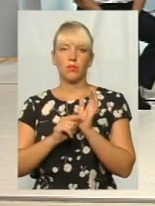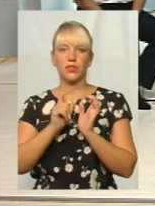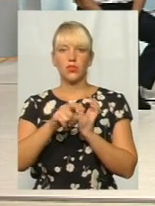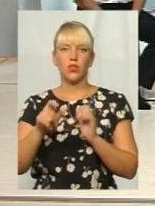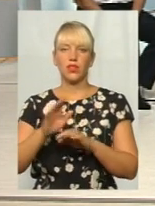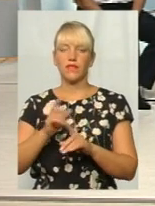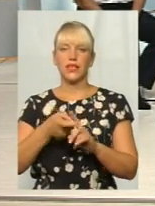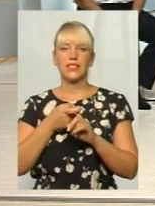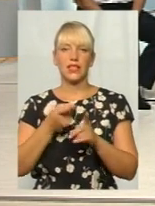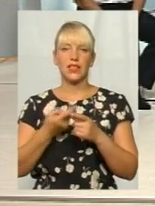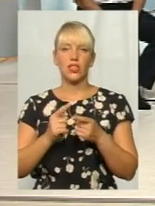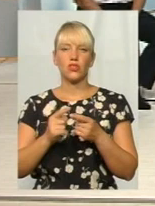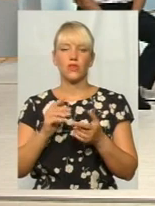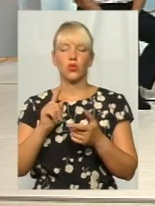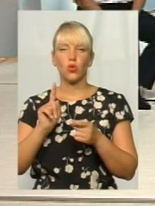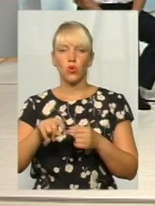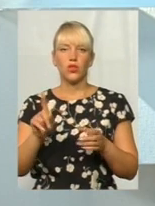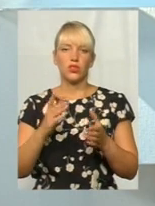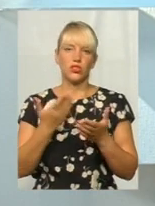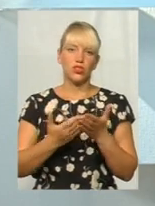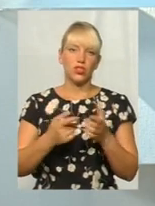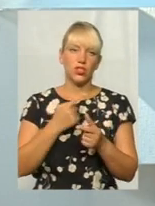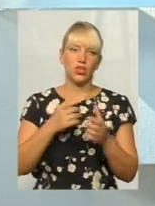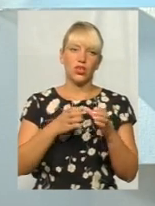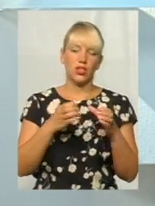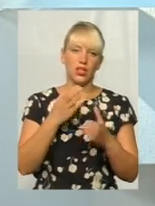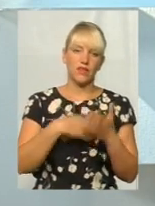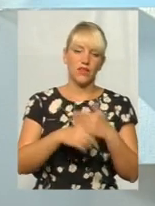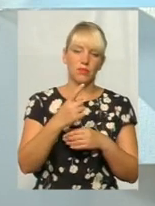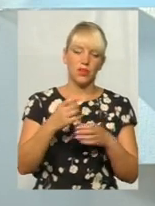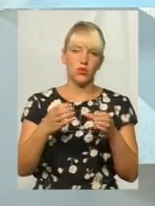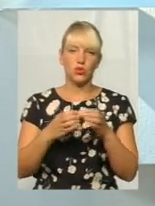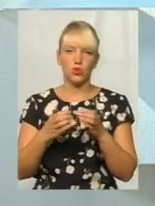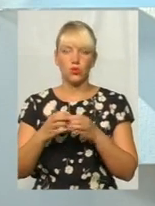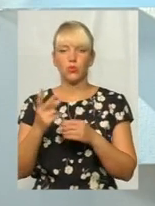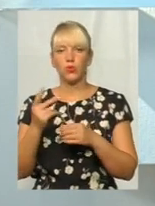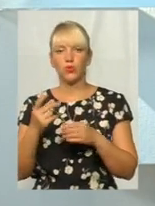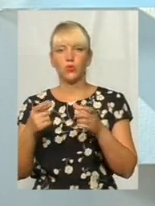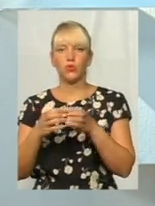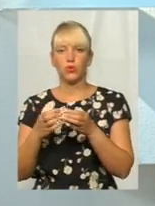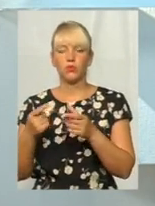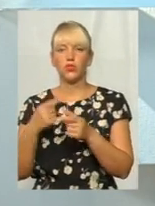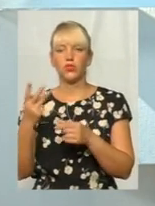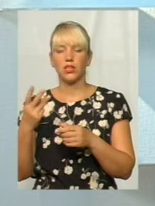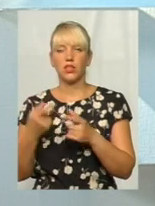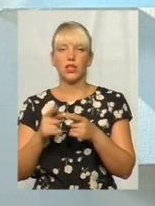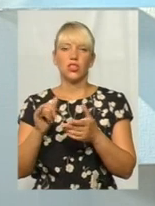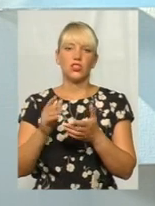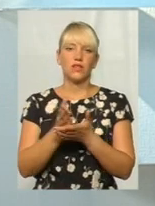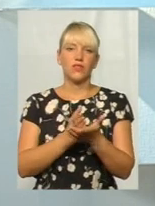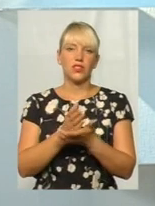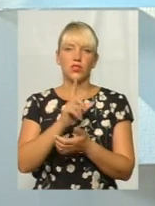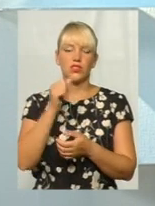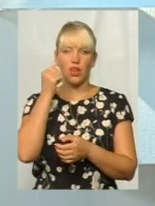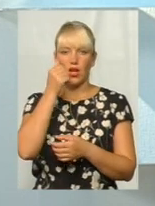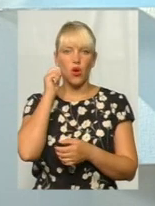Незалежно, чи це інвалід 3 групи, чи 2 групи, чи 1, чи пенсія за віком, чи пенсія за вислугу років. Осучаснення стосуватиметься